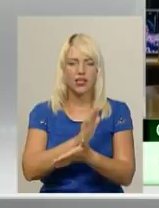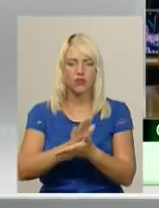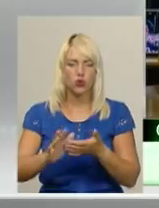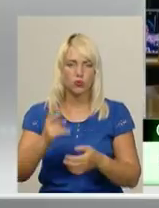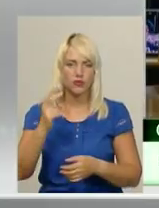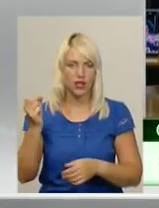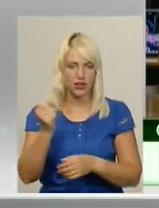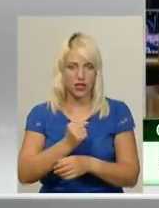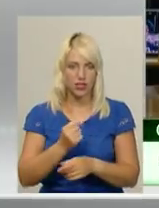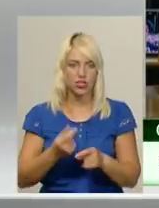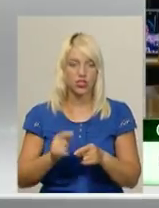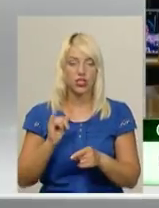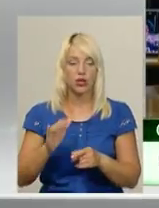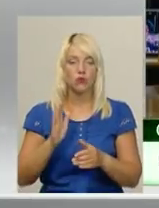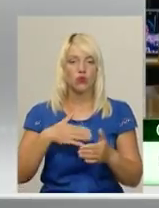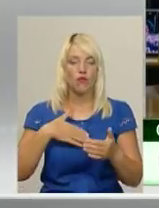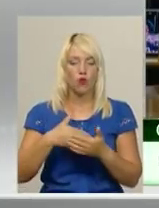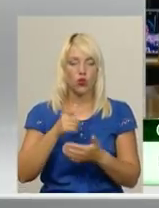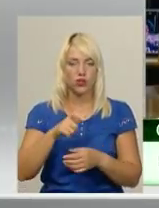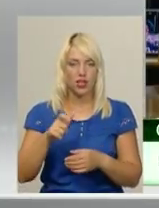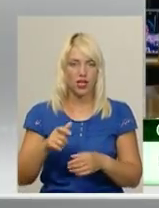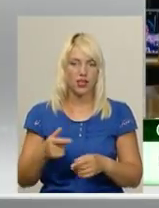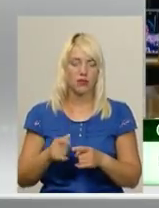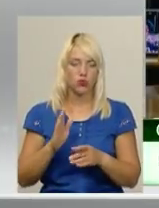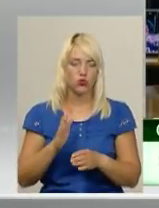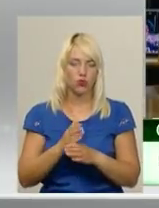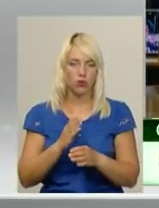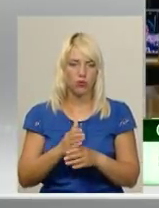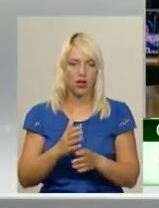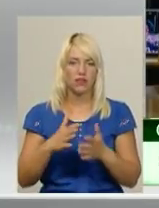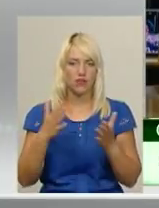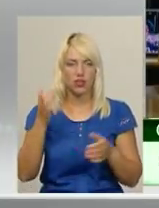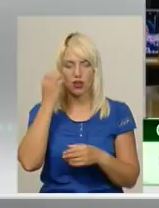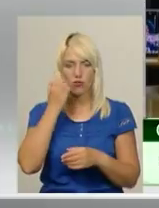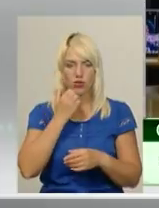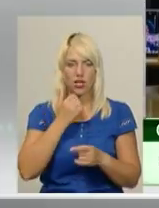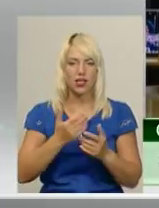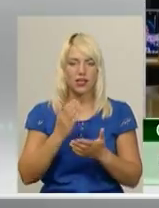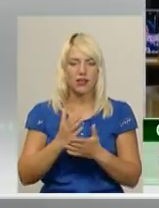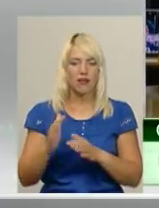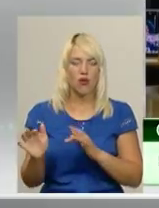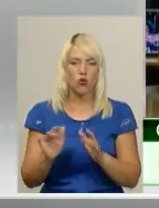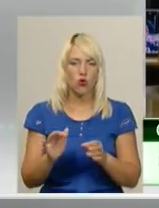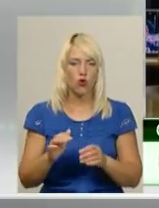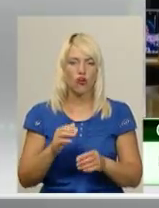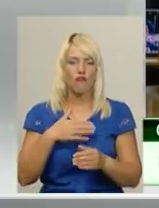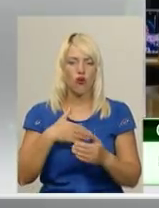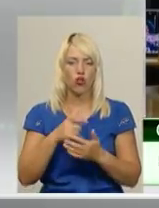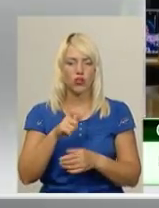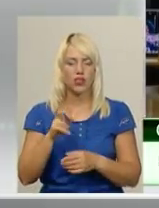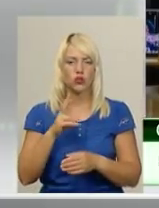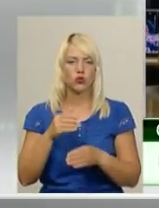умови, що зараз вийшли ще й волонтери допомагати, що велика подяка їм. Зараз кілька груп волонтерів, які допомагають своїм власним